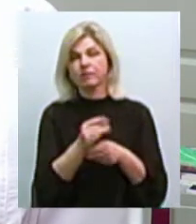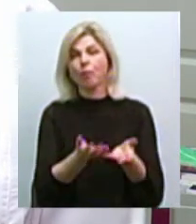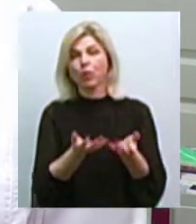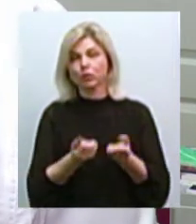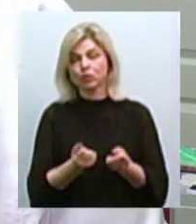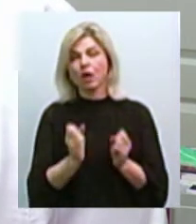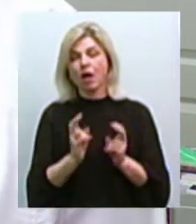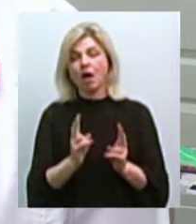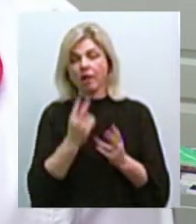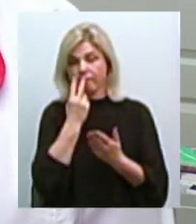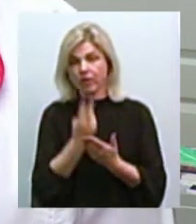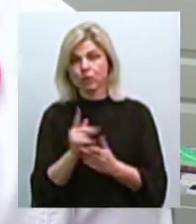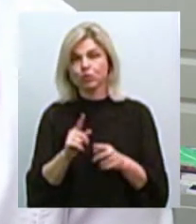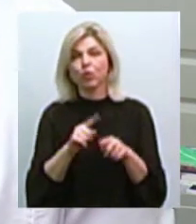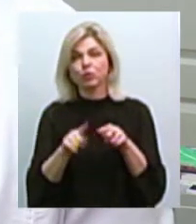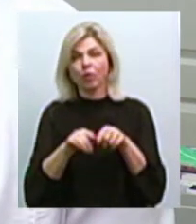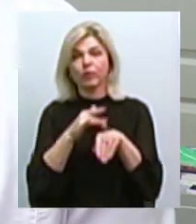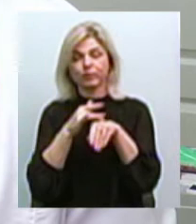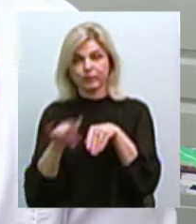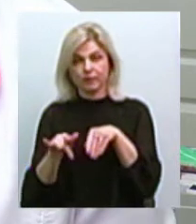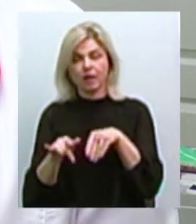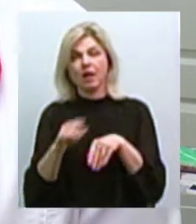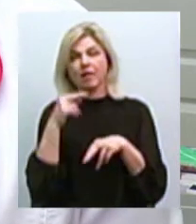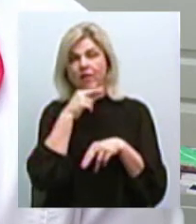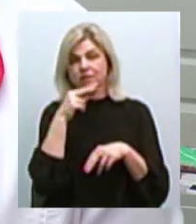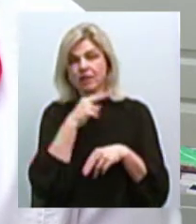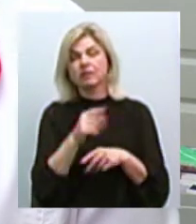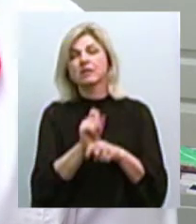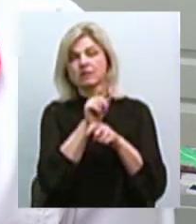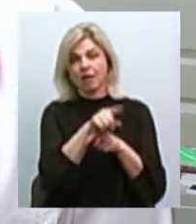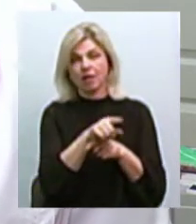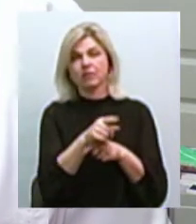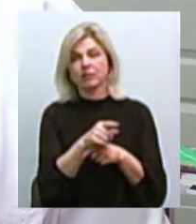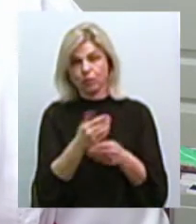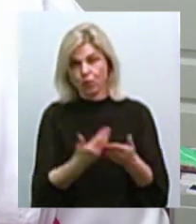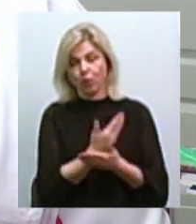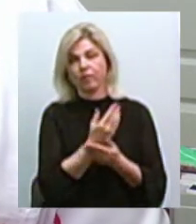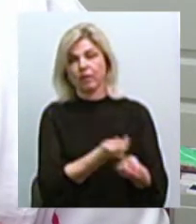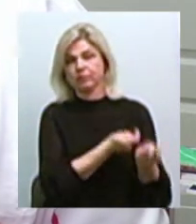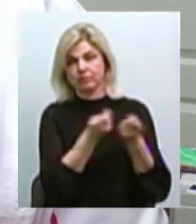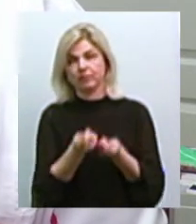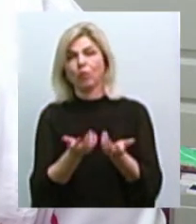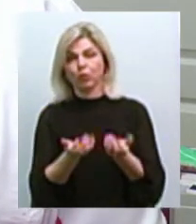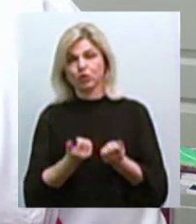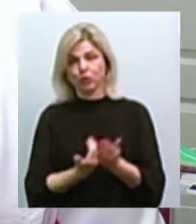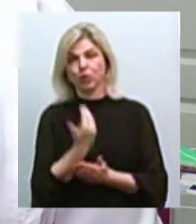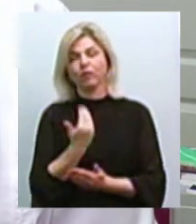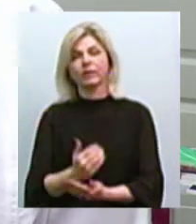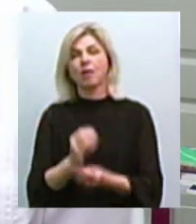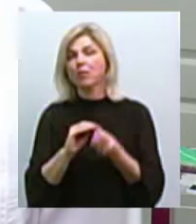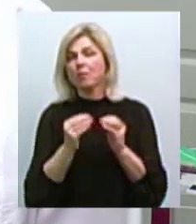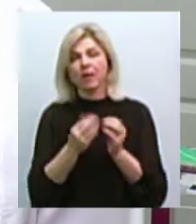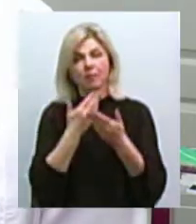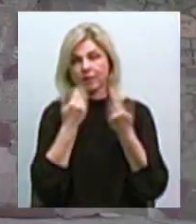Як тільки бачимо, що вона підходить до кінця, то заказується вакцина і отримають нову. З цим проблем